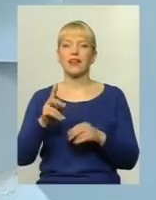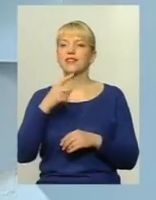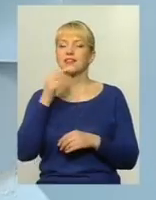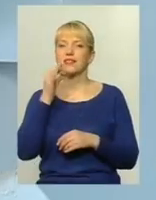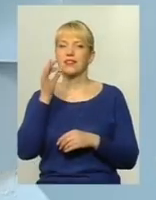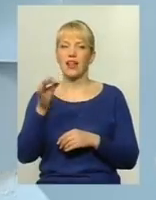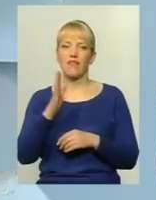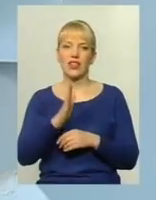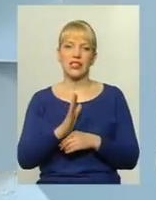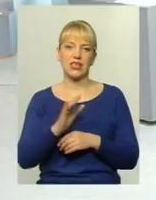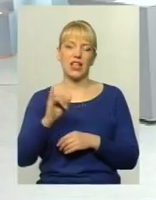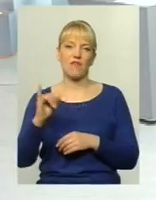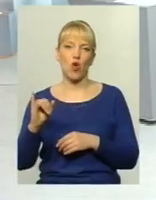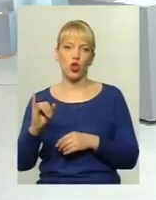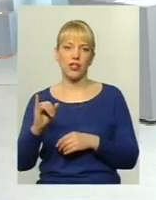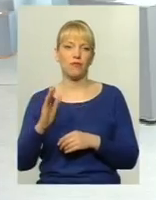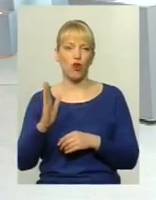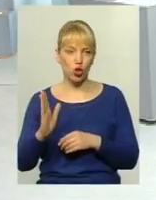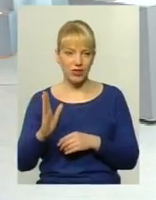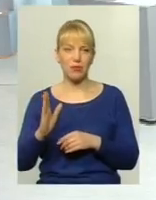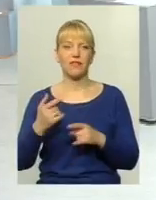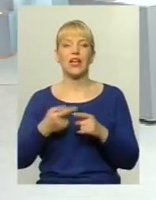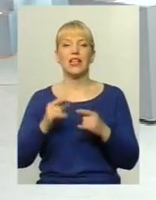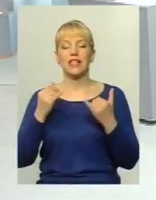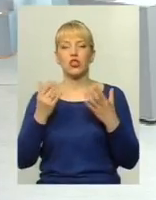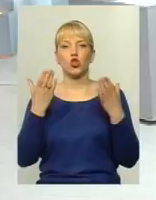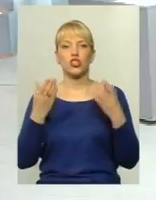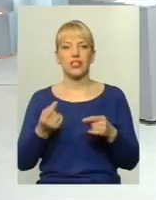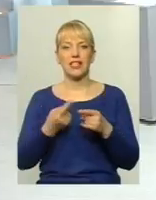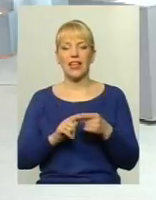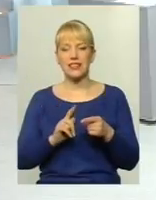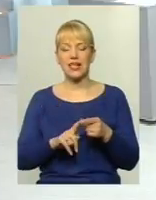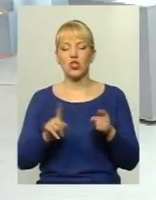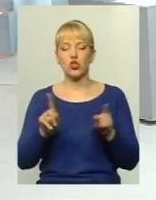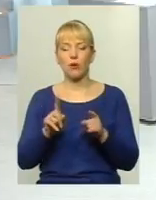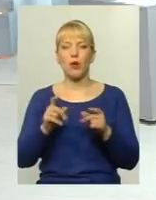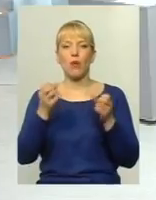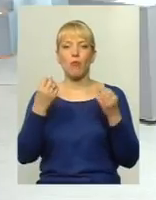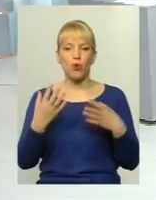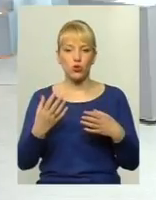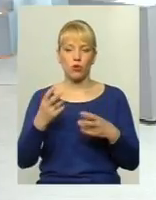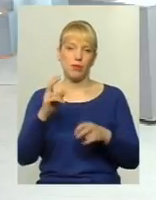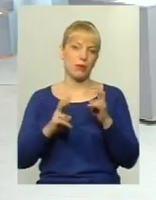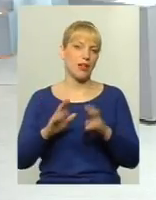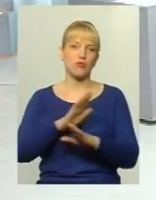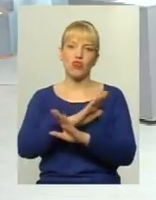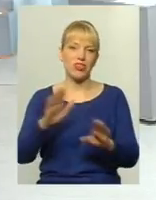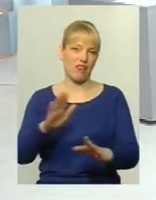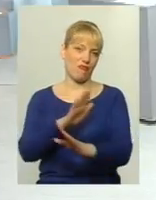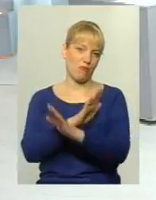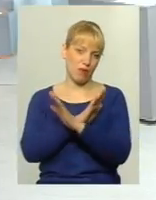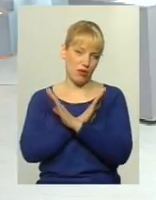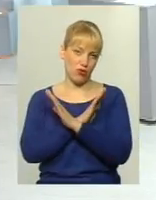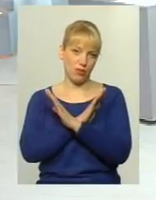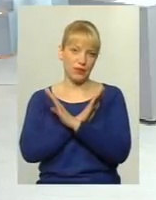Володимирівна на сьогоднішній день, що це просто для того, щоб підприємства не вмерли. В